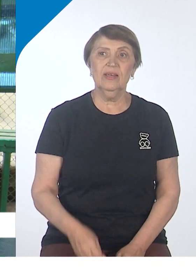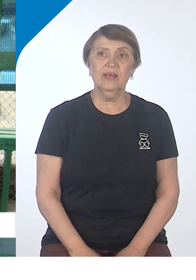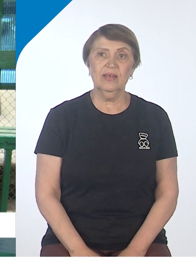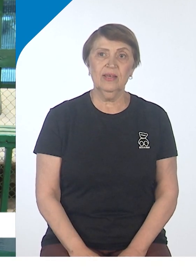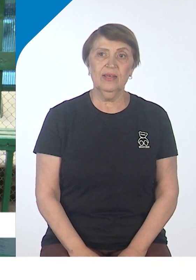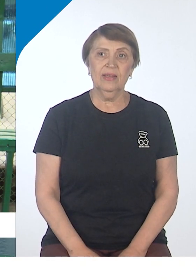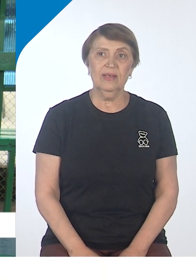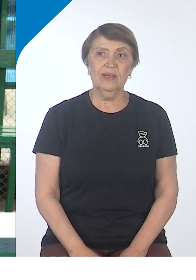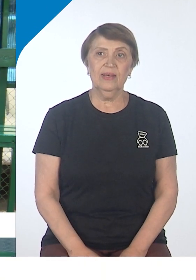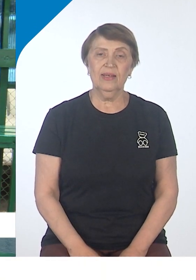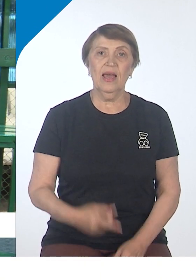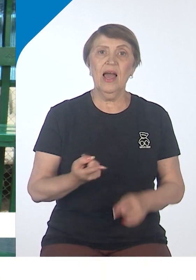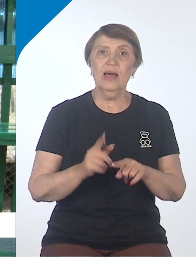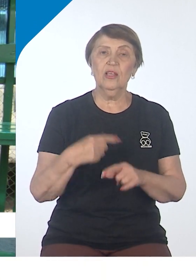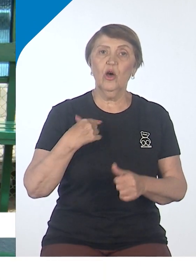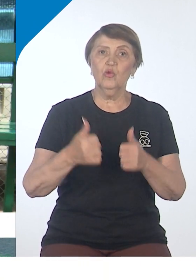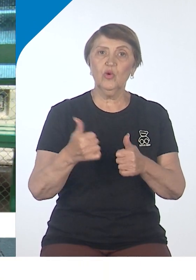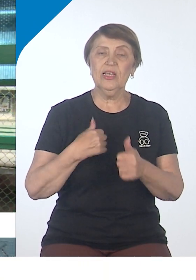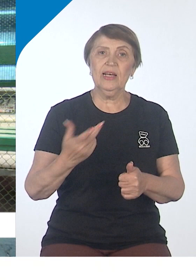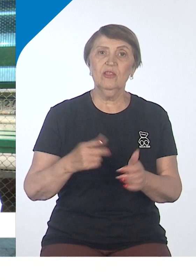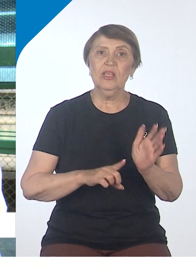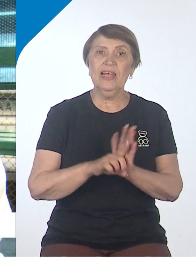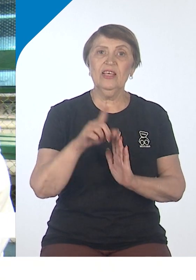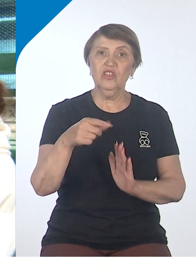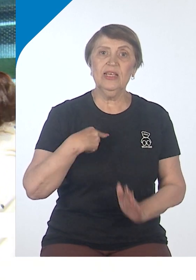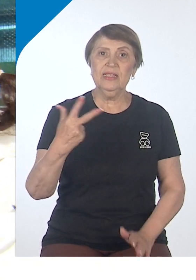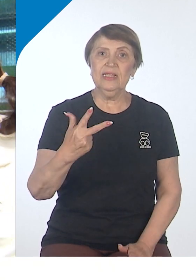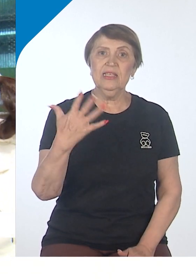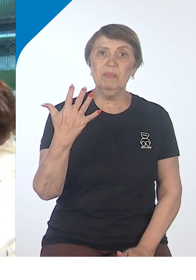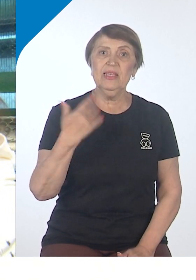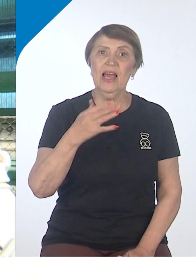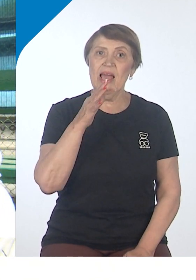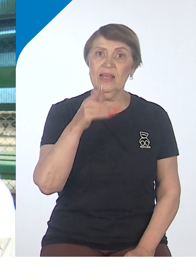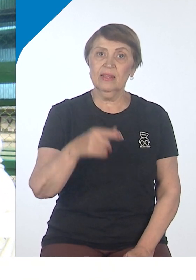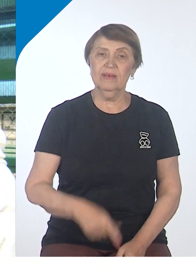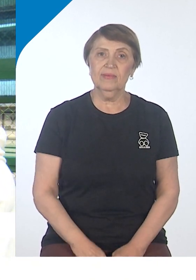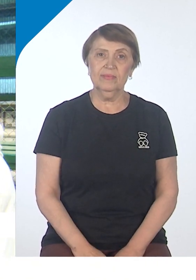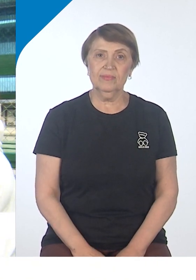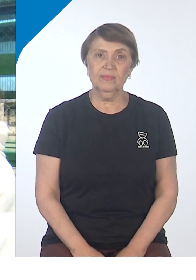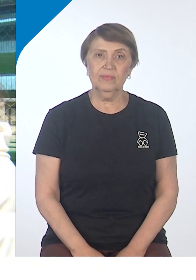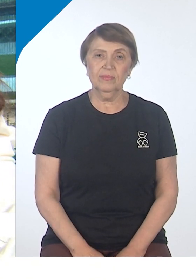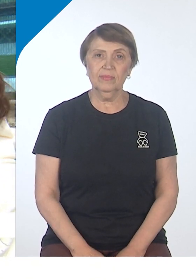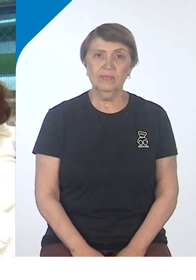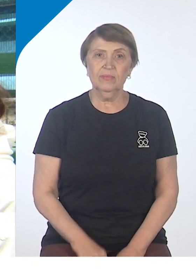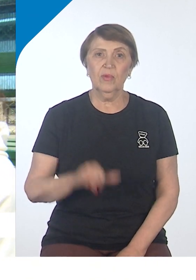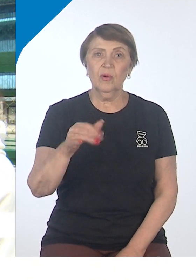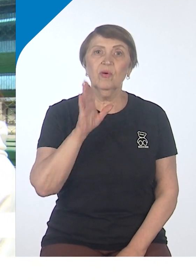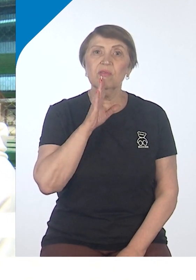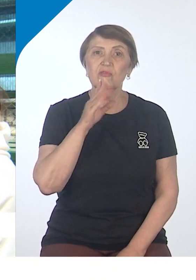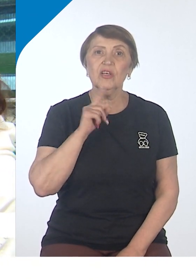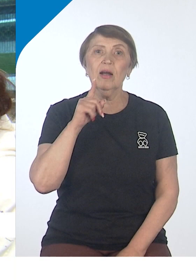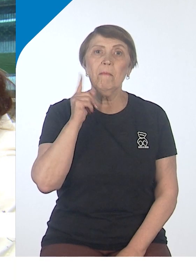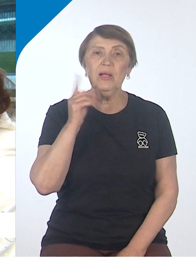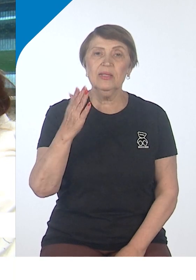вы что? Оказывается, турнир, он начинается с скольки? С 35. С 35, да? Да, с 35. А у девушек подразделяются